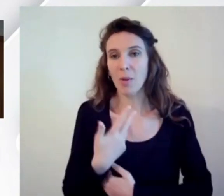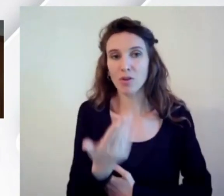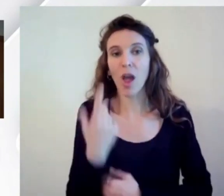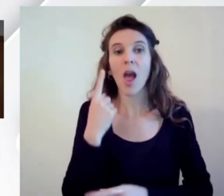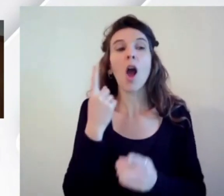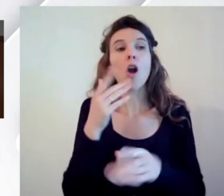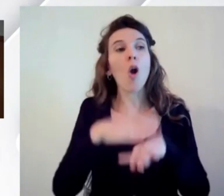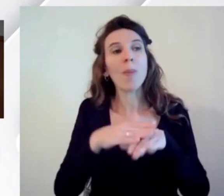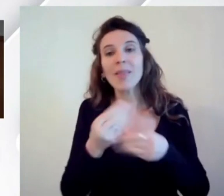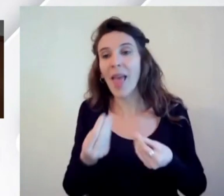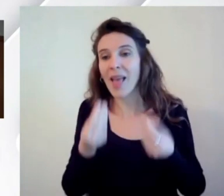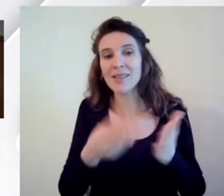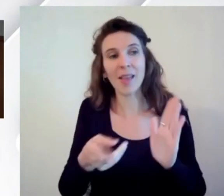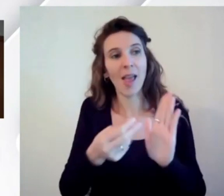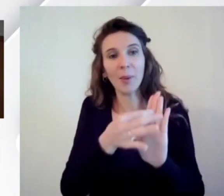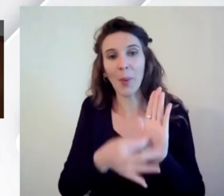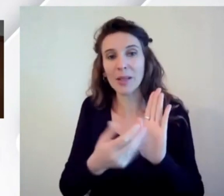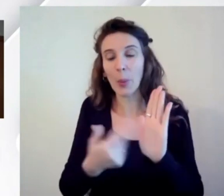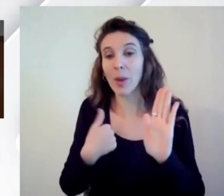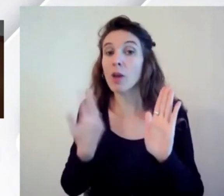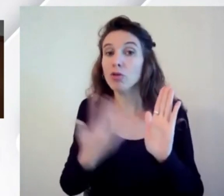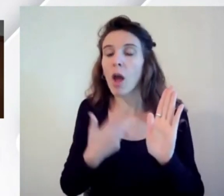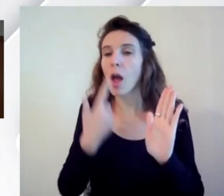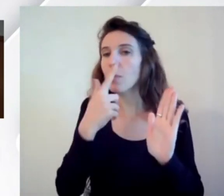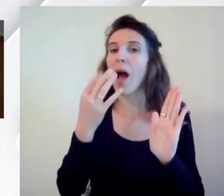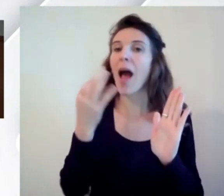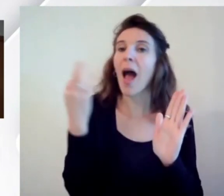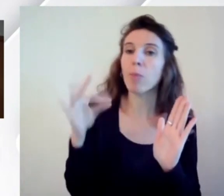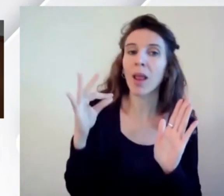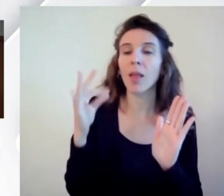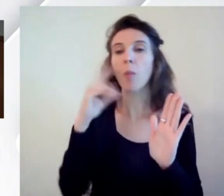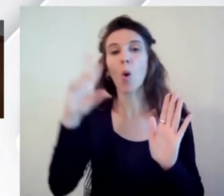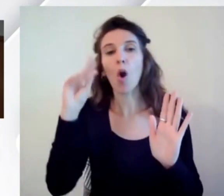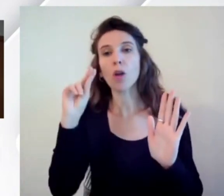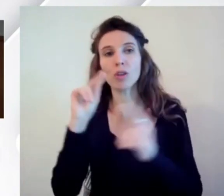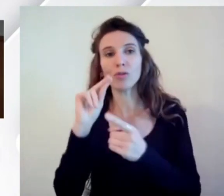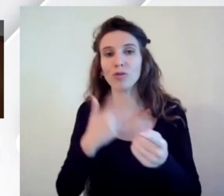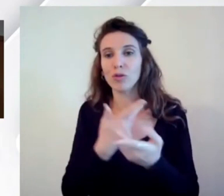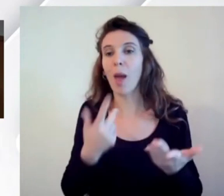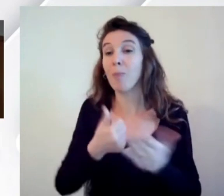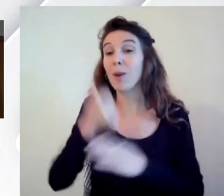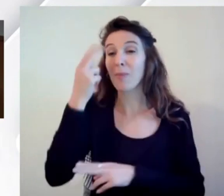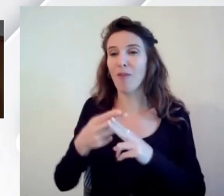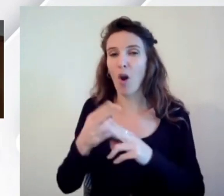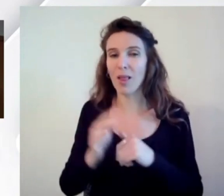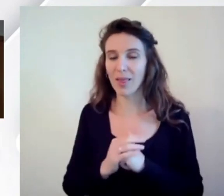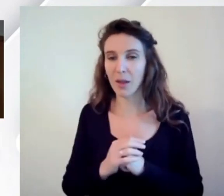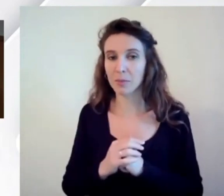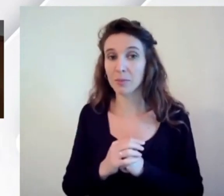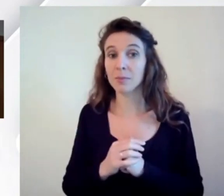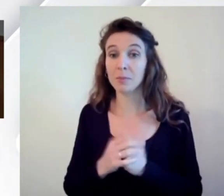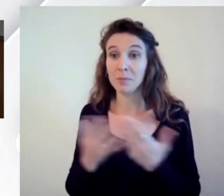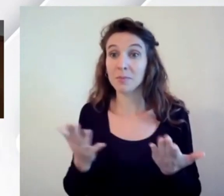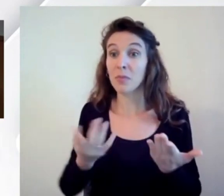competenze assegnate e dell'abilità conoscenza e addirittura proprio perché noi siamo